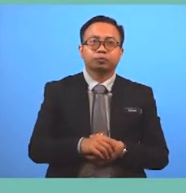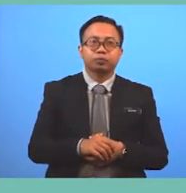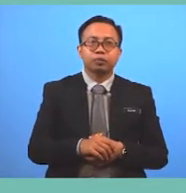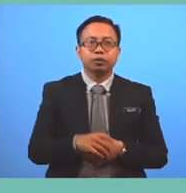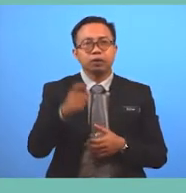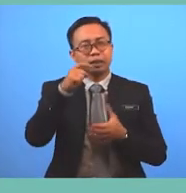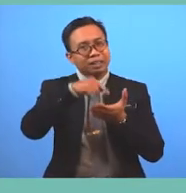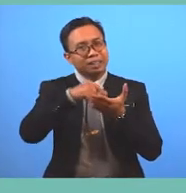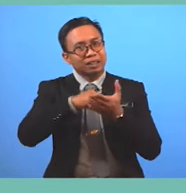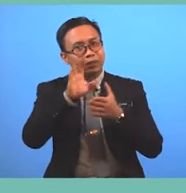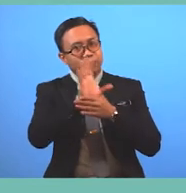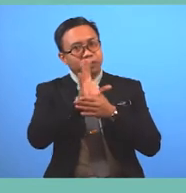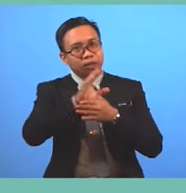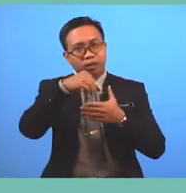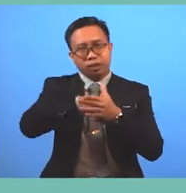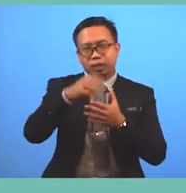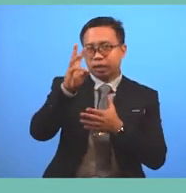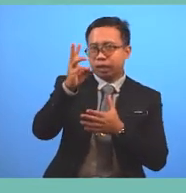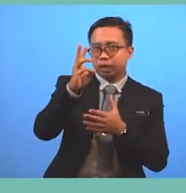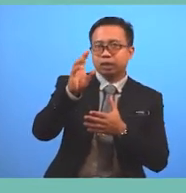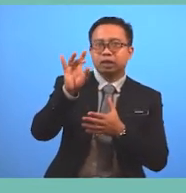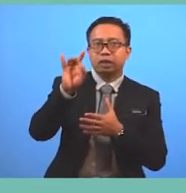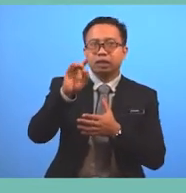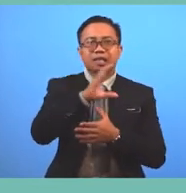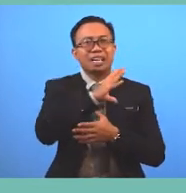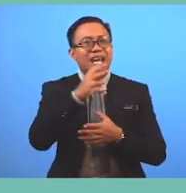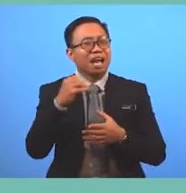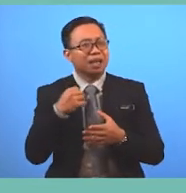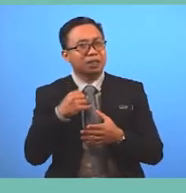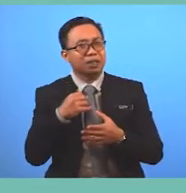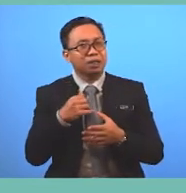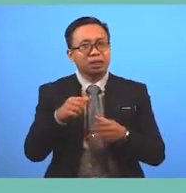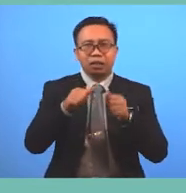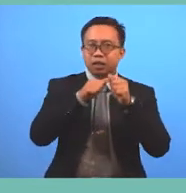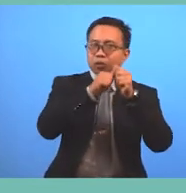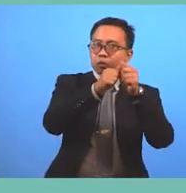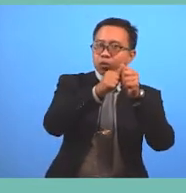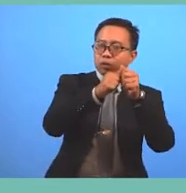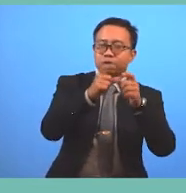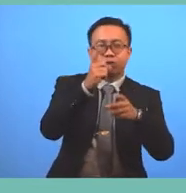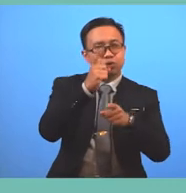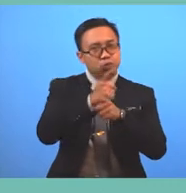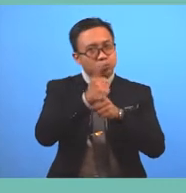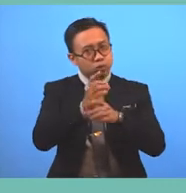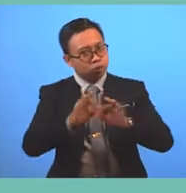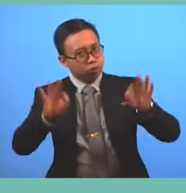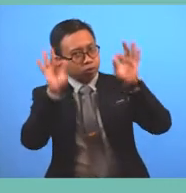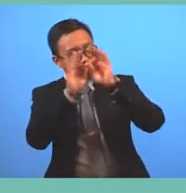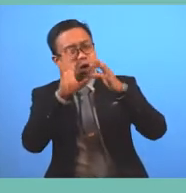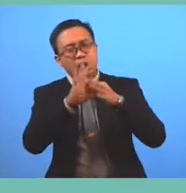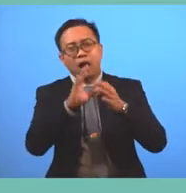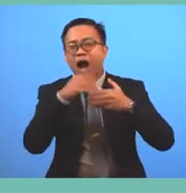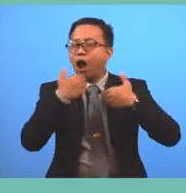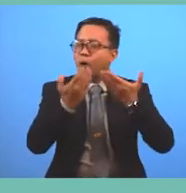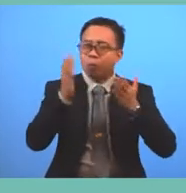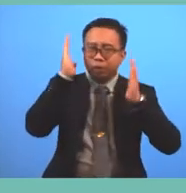film is set in 1980 And it is inspired by the true story of how the Malaysia National